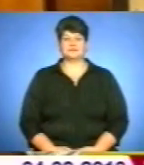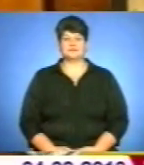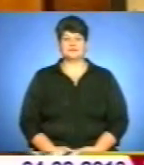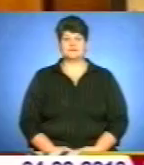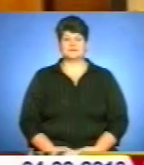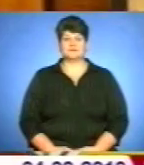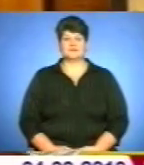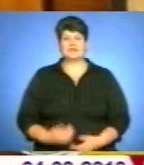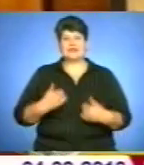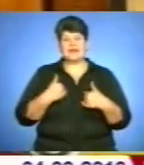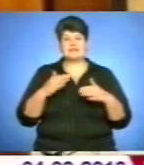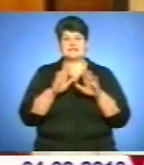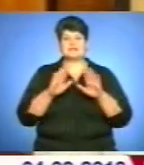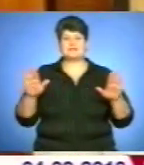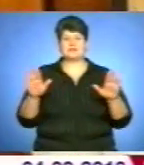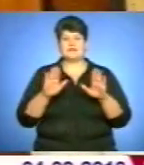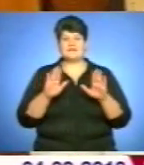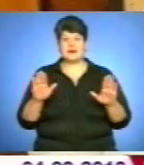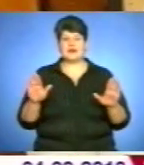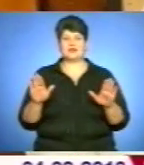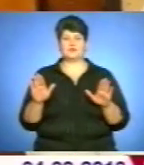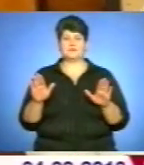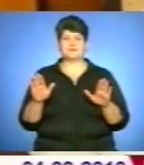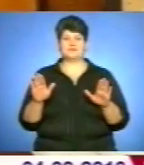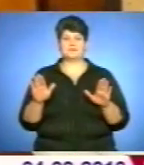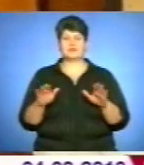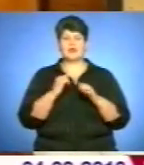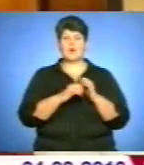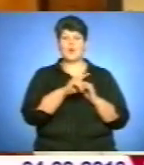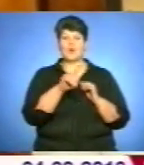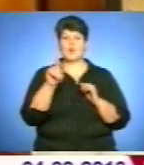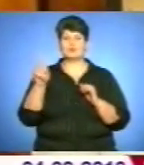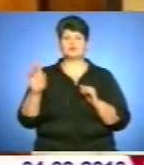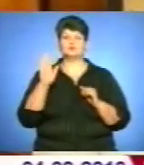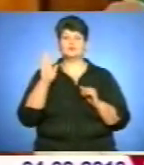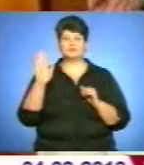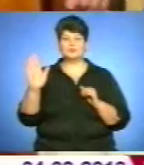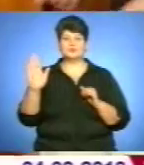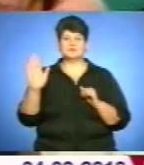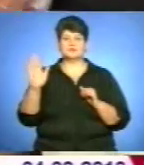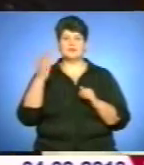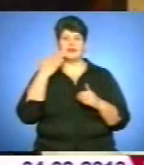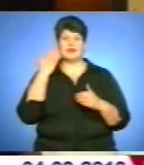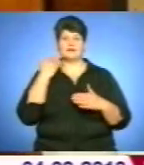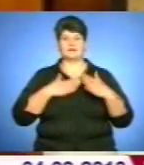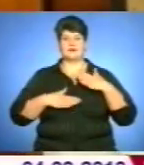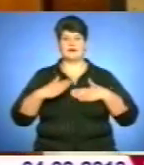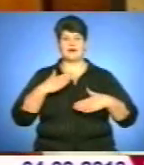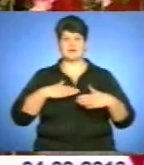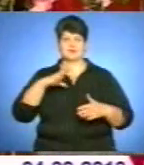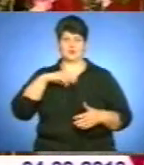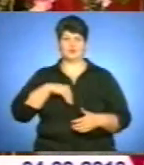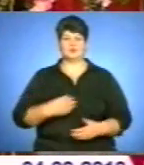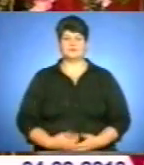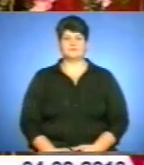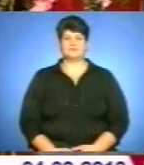Думаю, я заспіваю, кожному буде радісно, легше на душі.